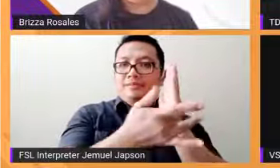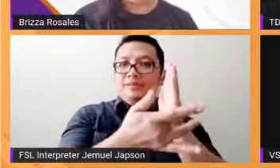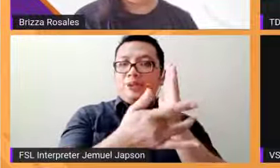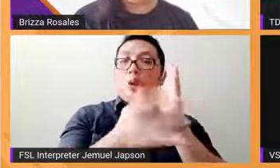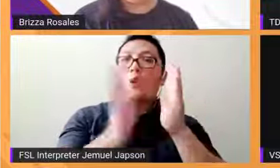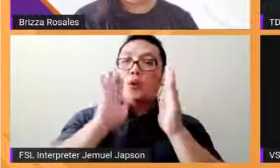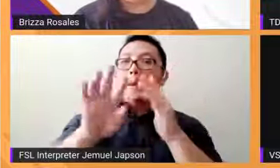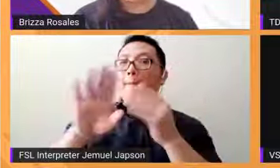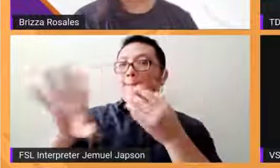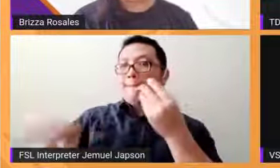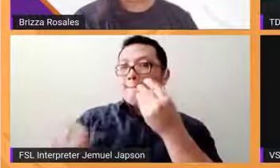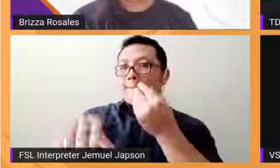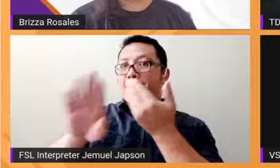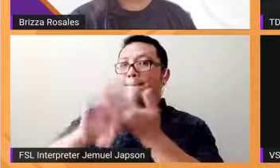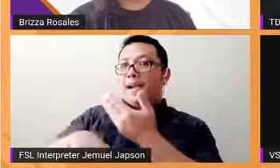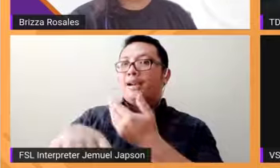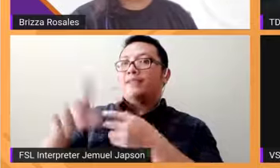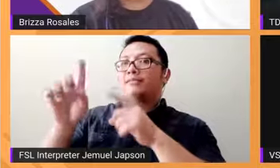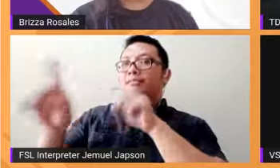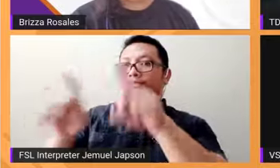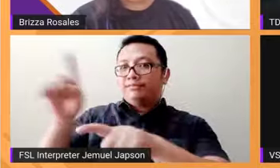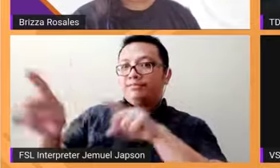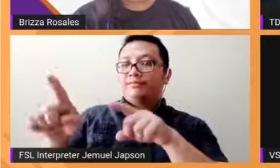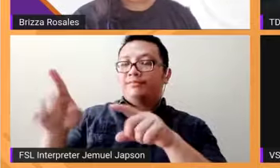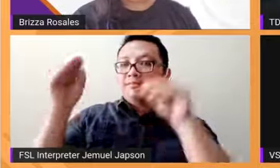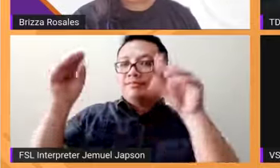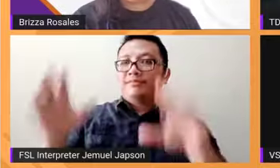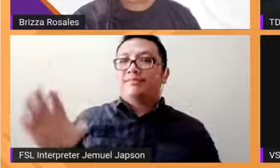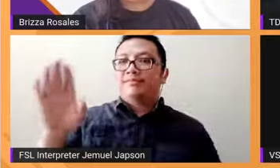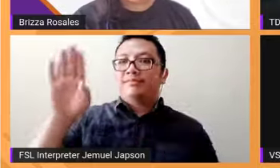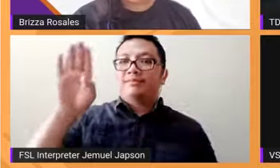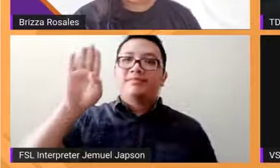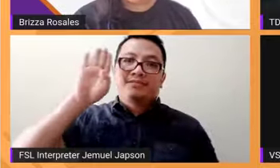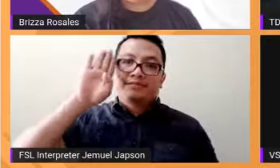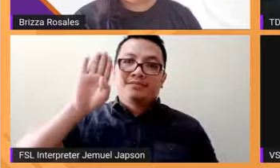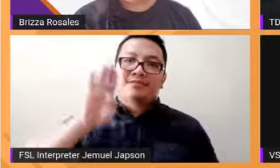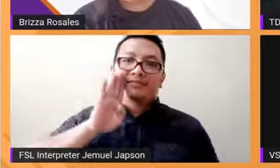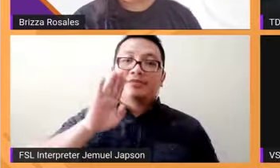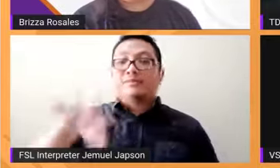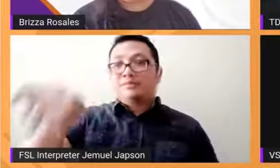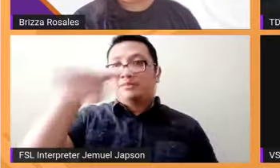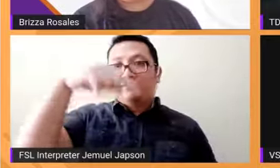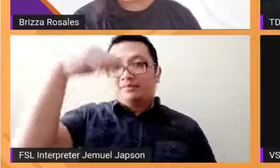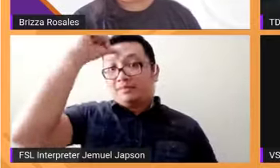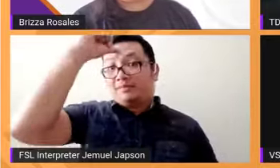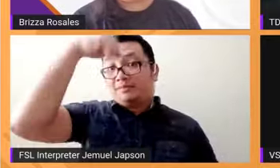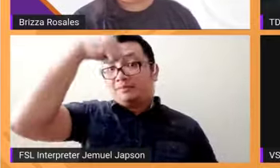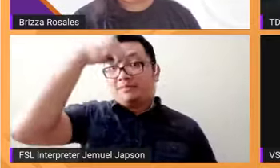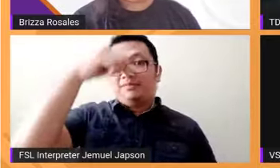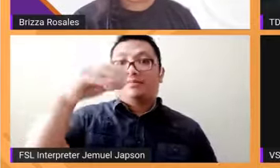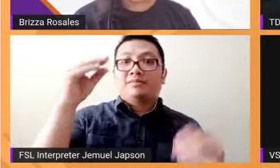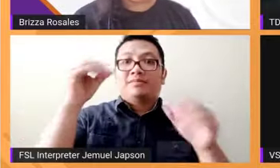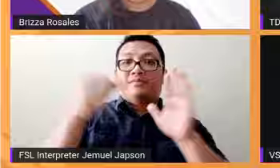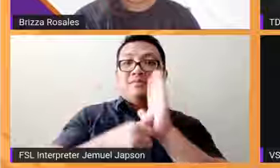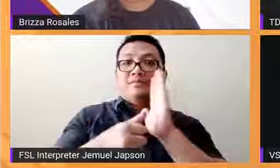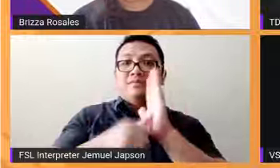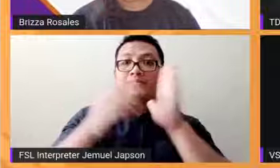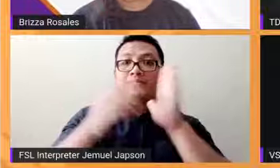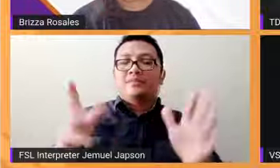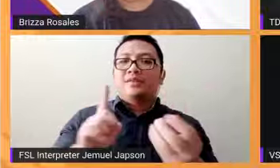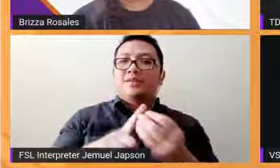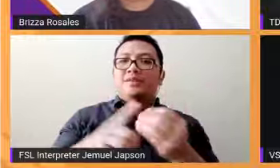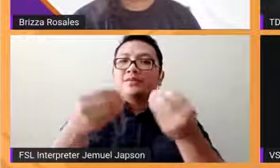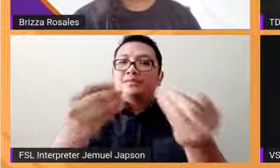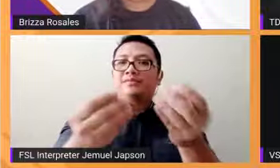ko lang po yung sinabi ni Sir Benjo na paalala sa ating mga votante na yung analogy kanina ni